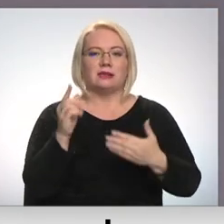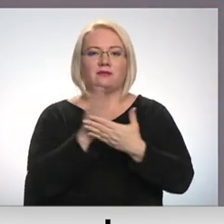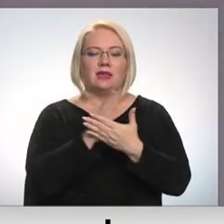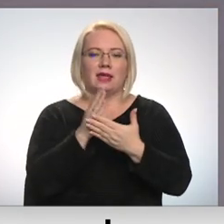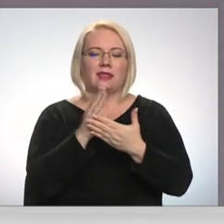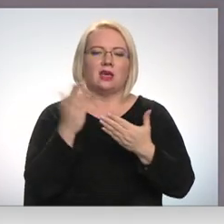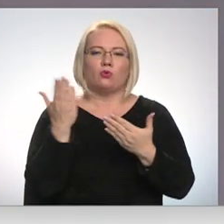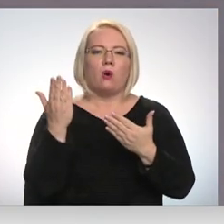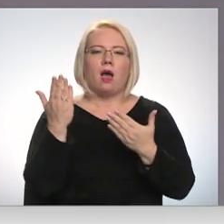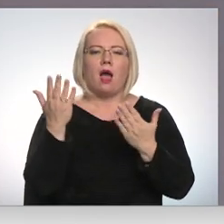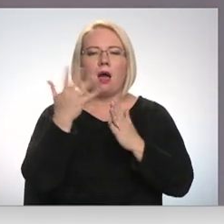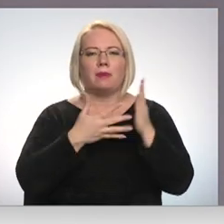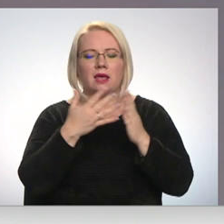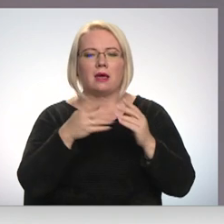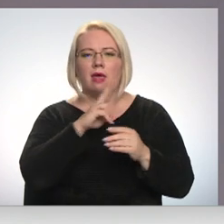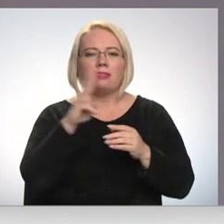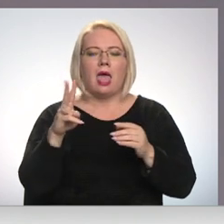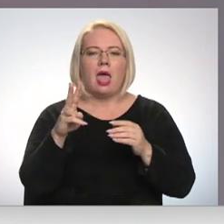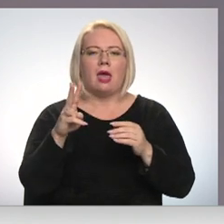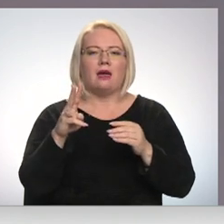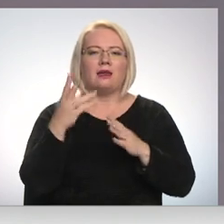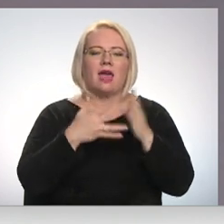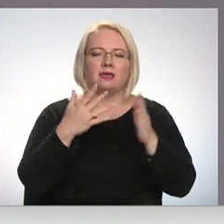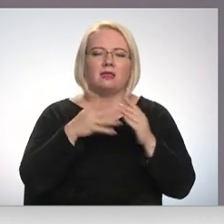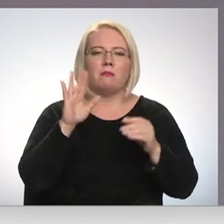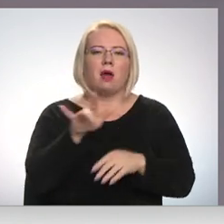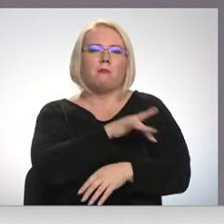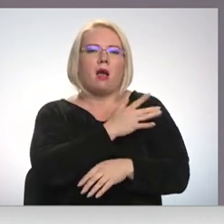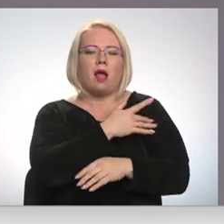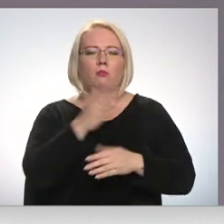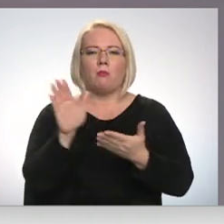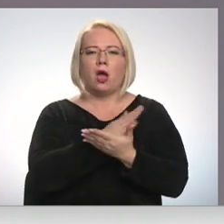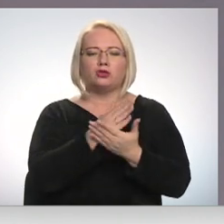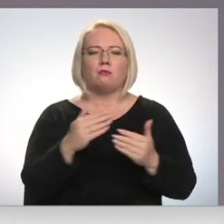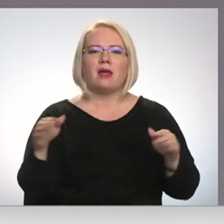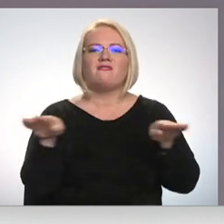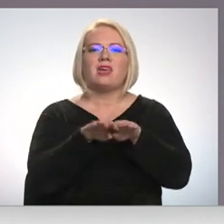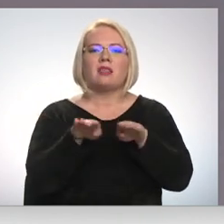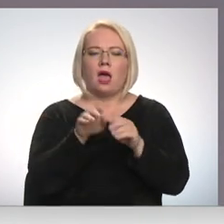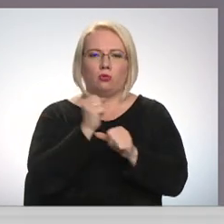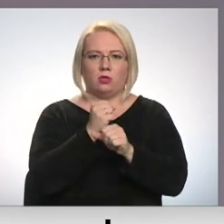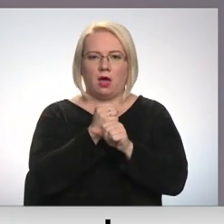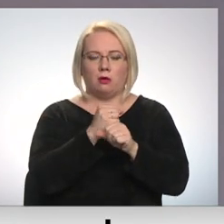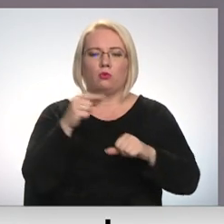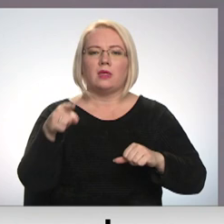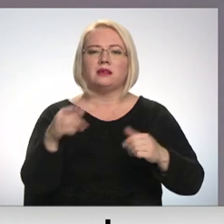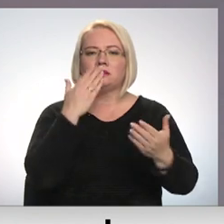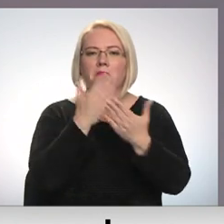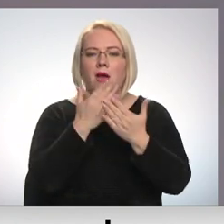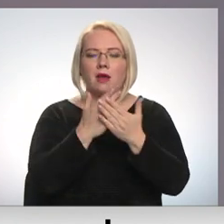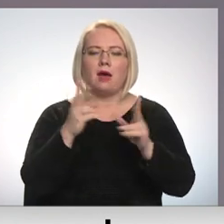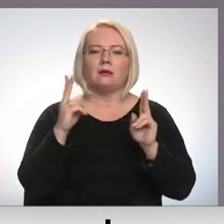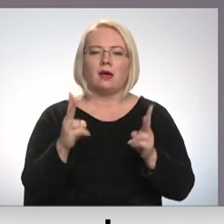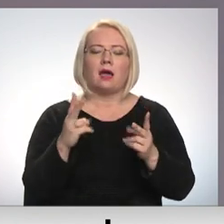nemēra atalgojuma atšķirības par vienādu darbu. Tas tikai parāda to, ka